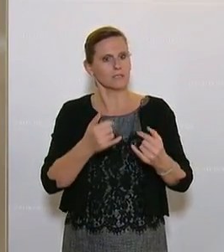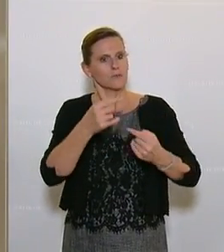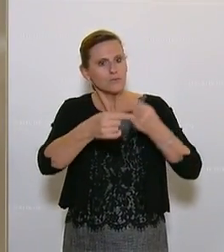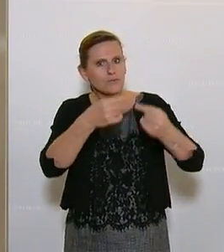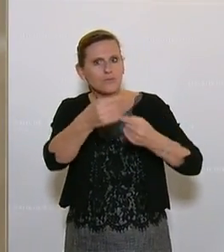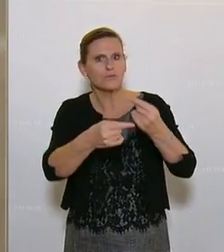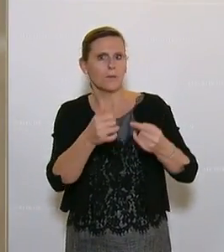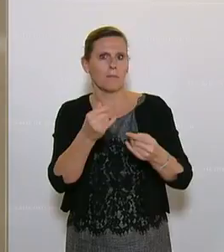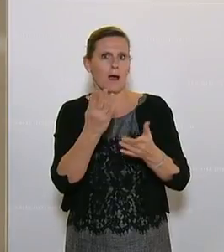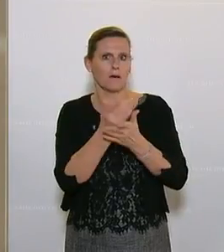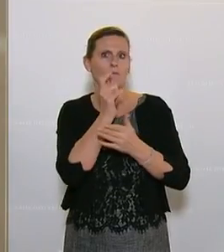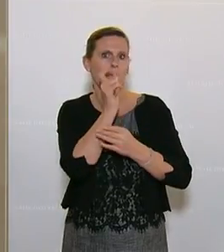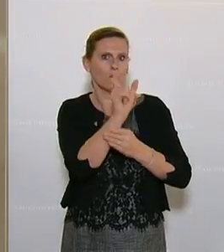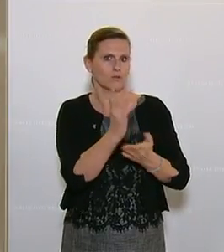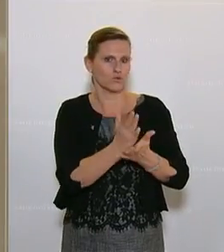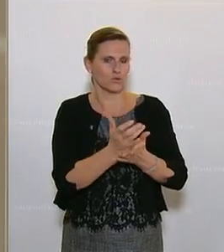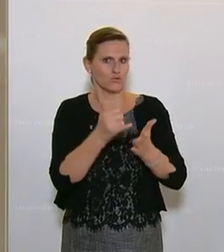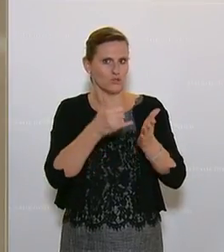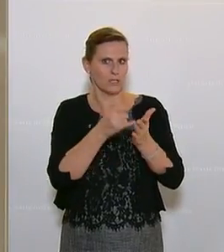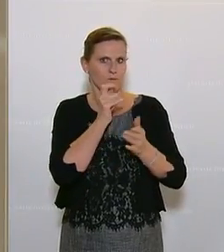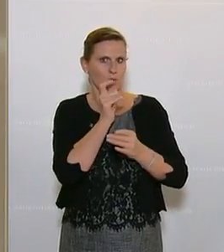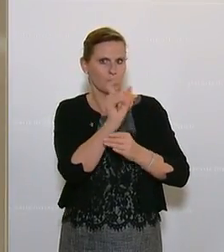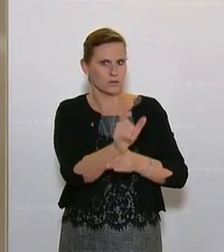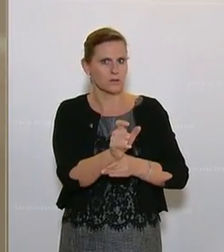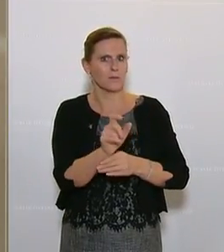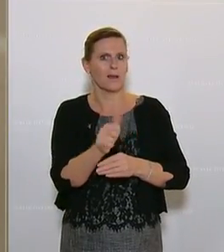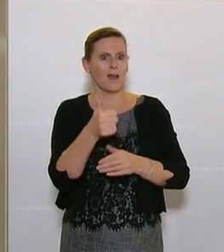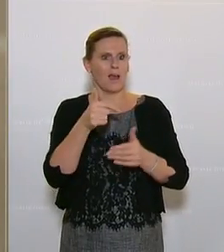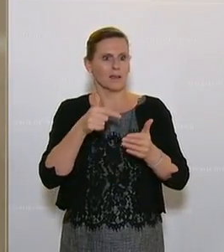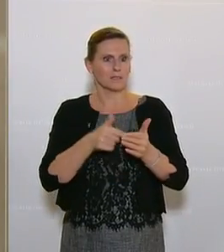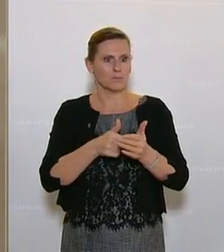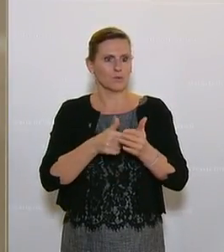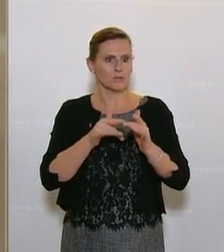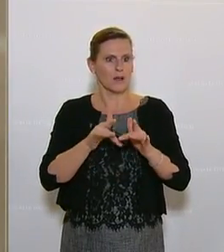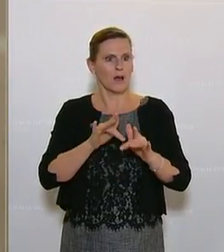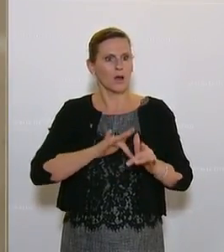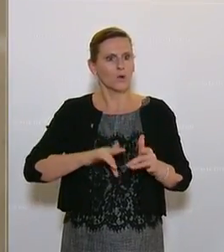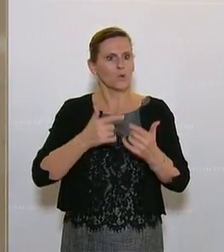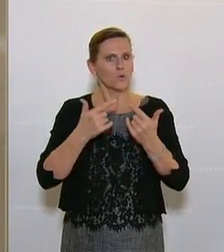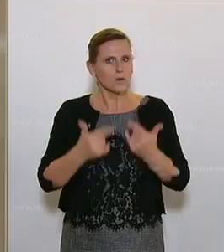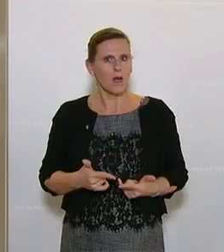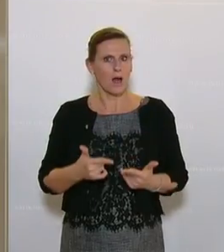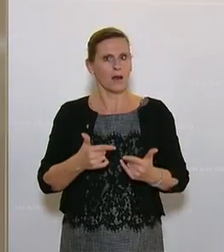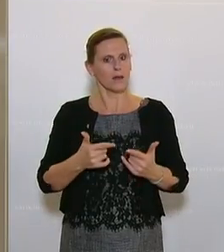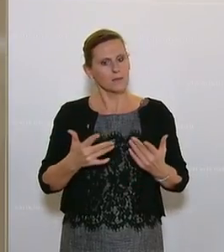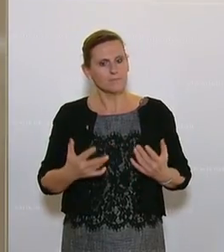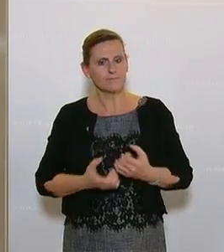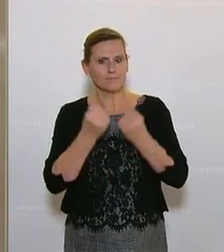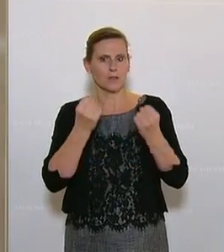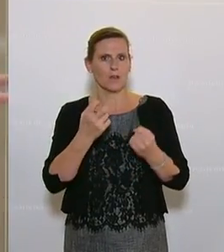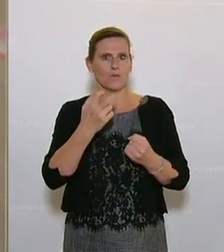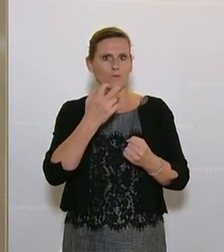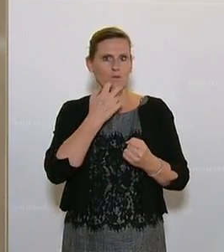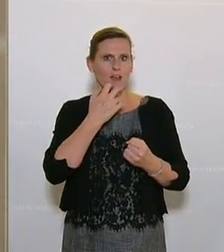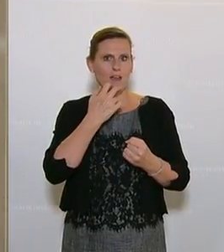Ein paar Stichworte sind schon gefallen. Erster Punkt, wir schaffen hier eine Rechtsgrundlage für das E-Learning. Das hat Corona